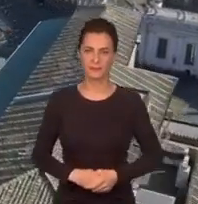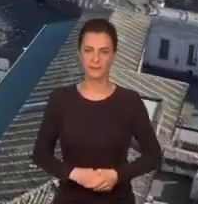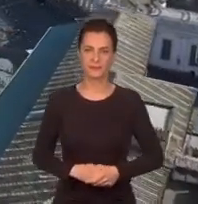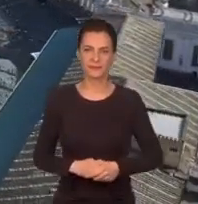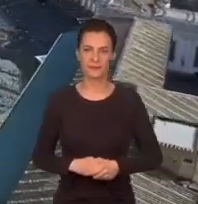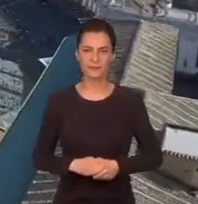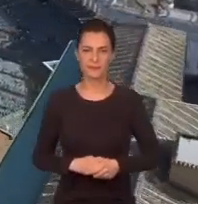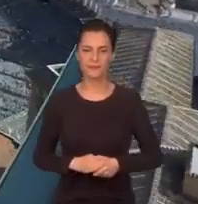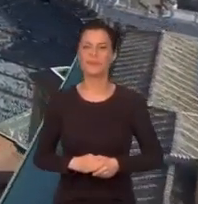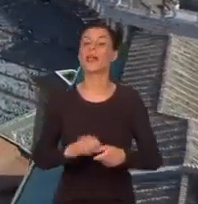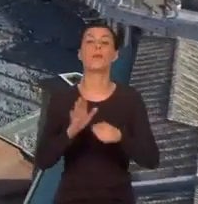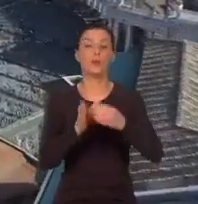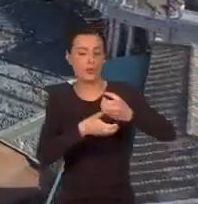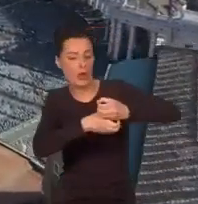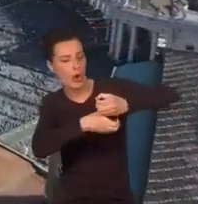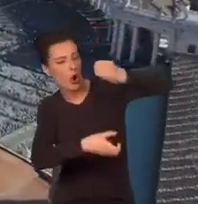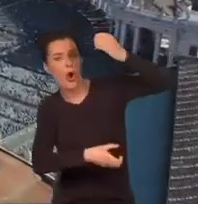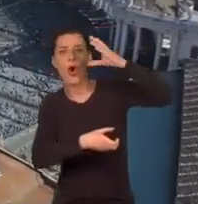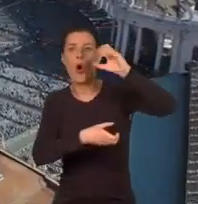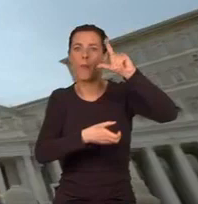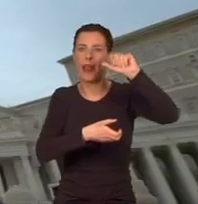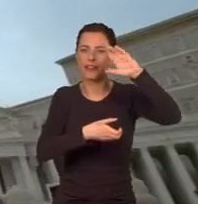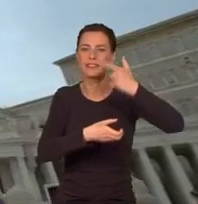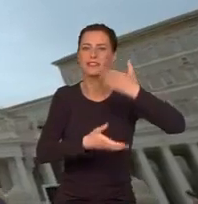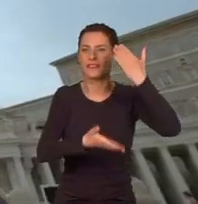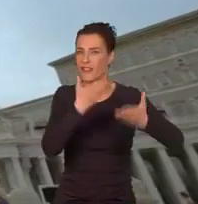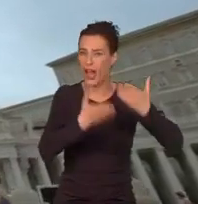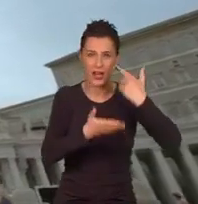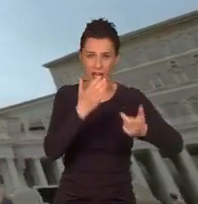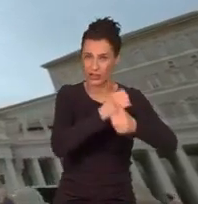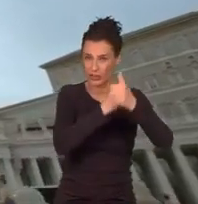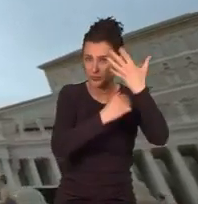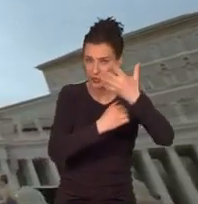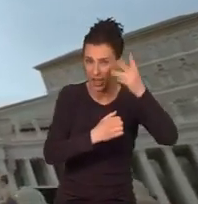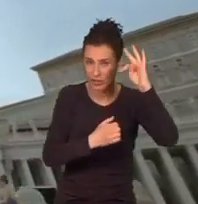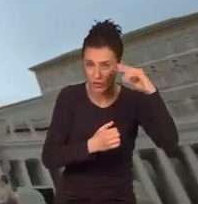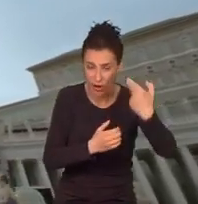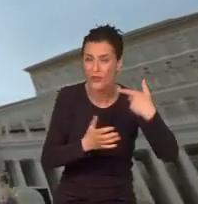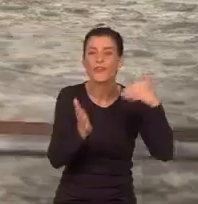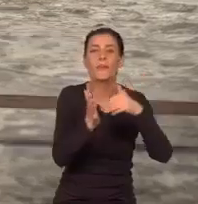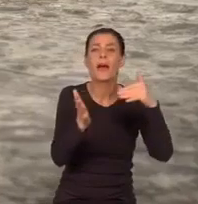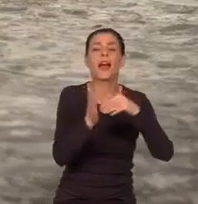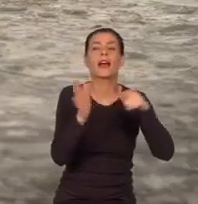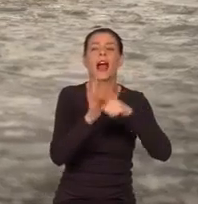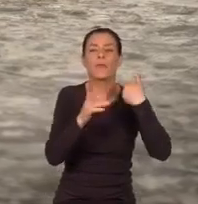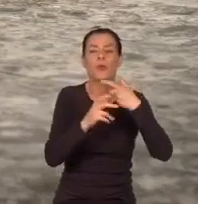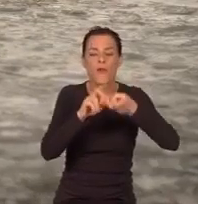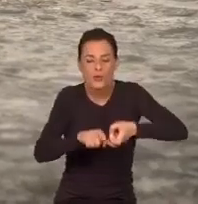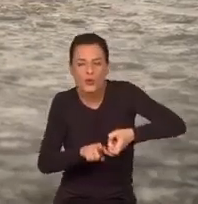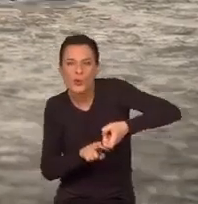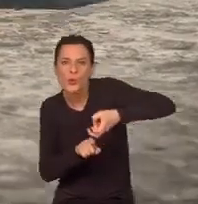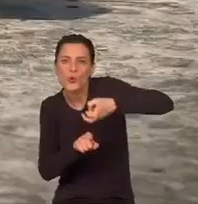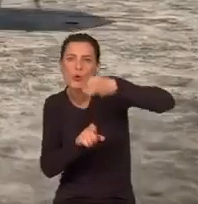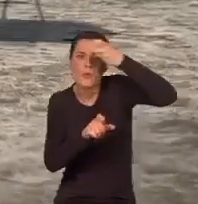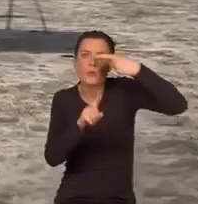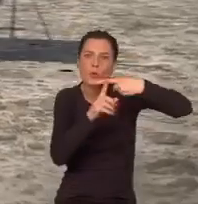Postawienie obelisku o wadze 750 ton pośrodku placu wymagało 30-metrowej drewnianej machiny, żurawia i